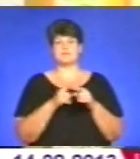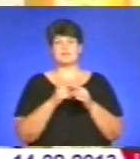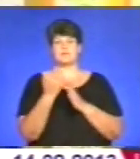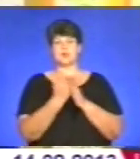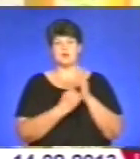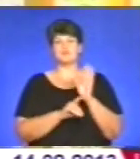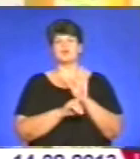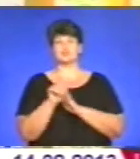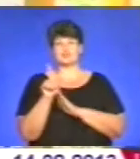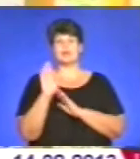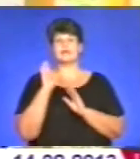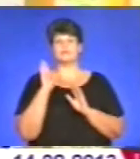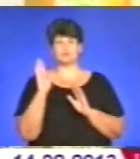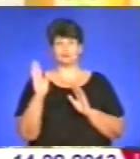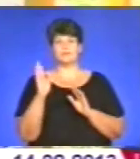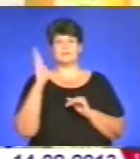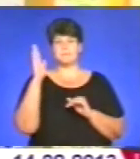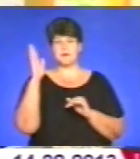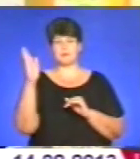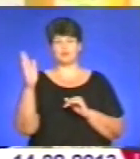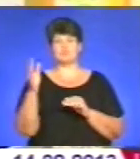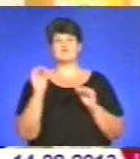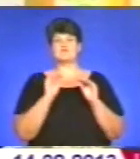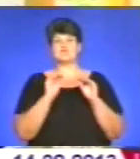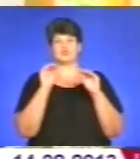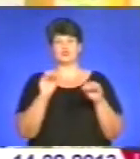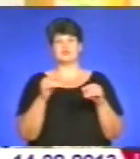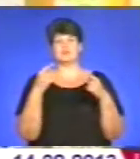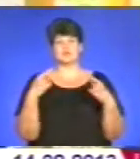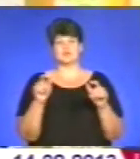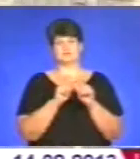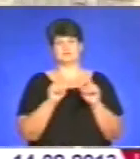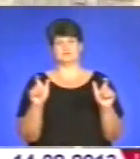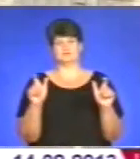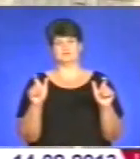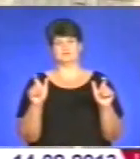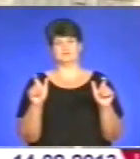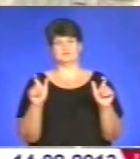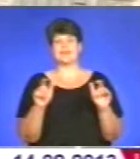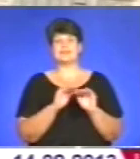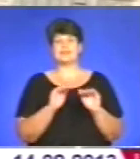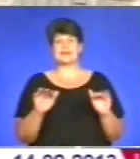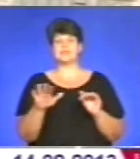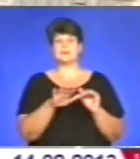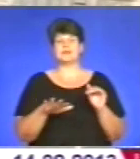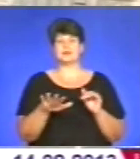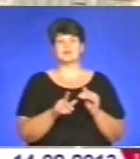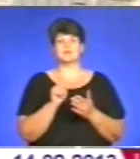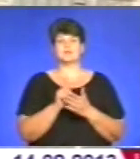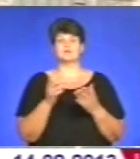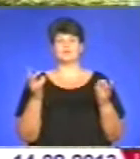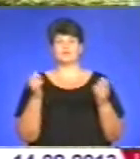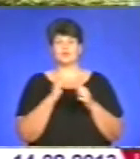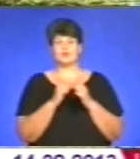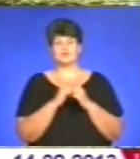розпочали і будемо на майбутнє встановлювати в інших загальноосвітніх закладах. Дитячий майданчик необхідний кожному дошкільному